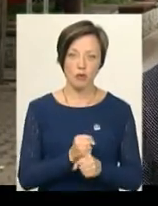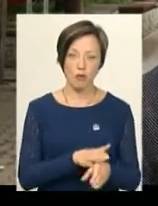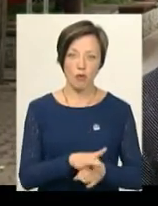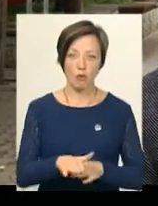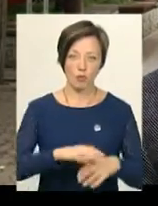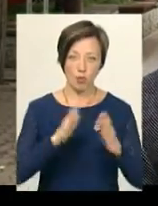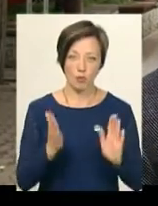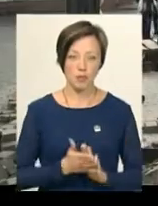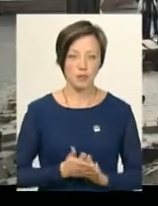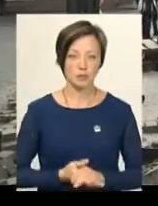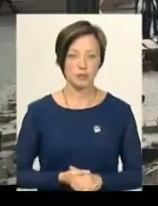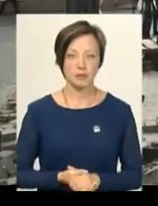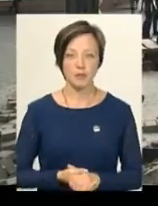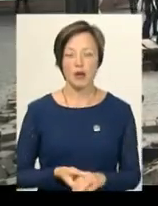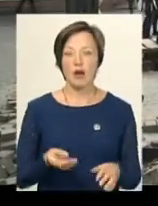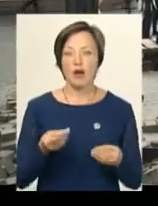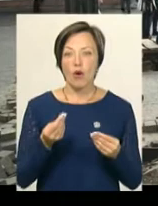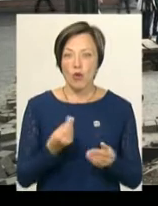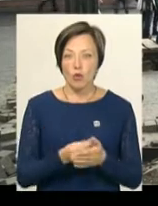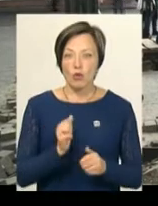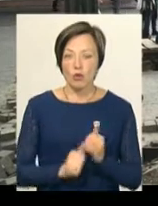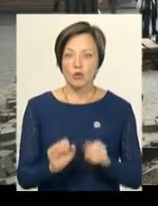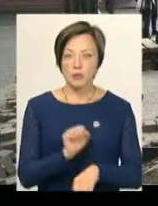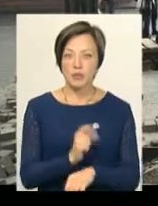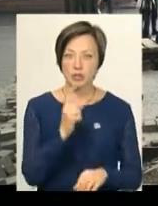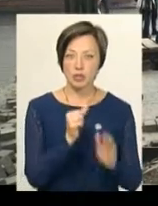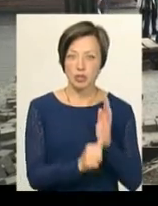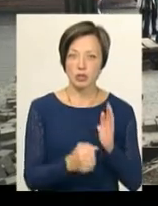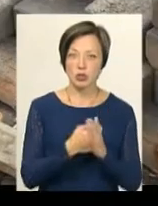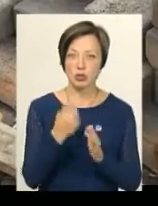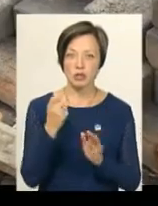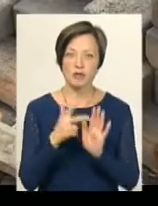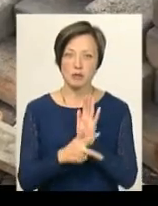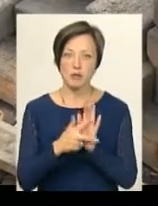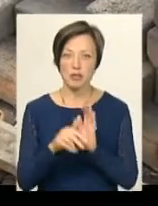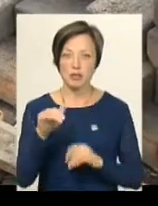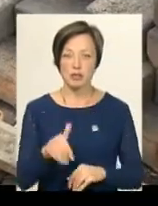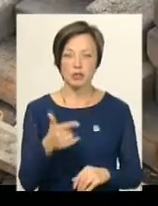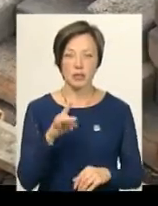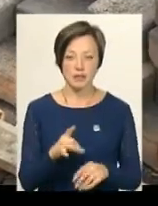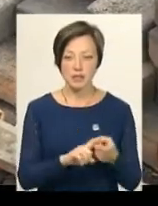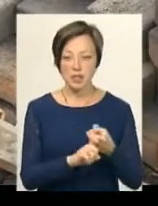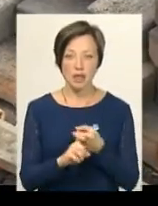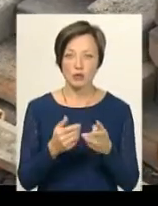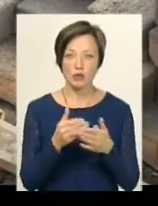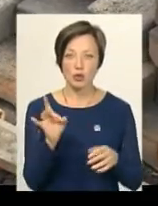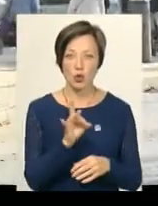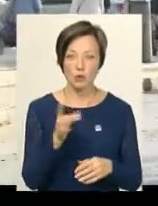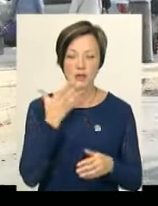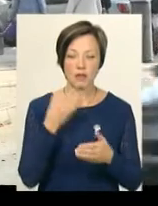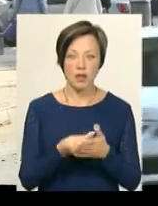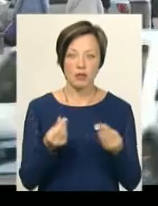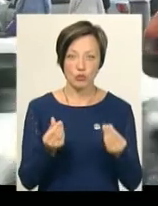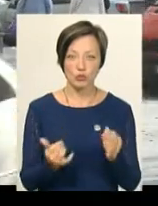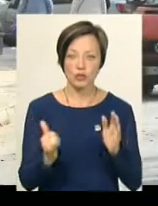потрібному режимі. Коштує кожна така зупинка від 160 до 180 тисяч гривень, залежно від розміру. За власний